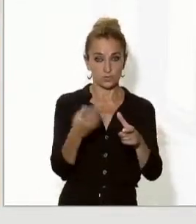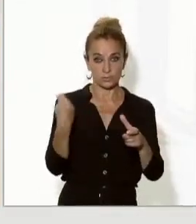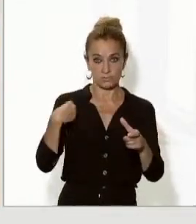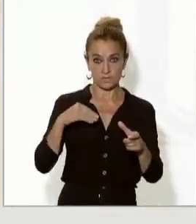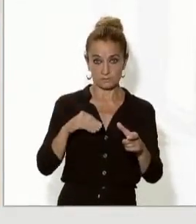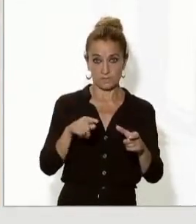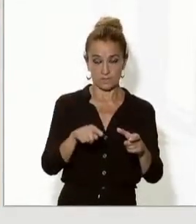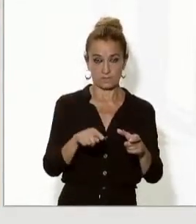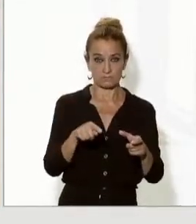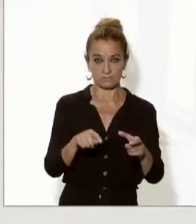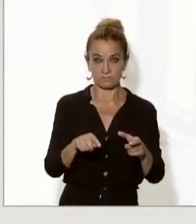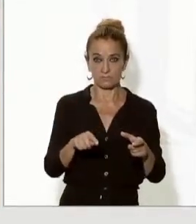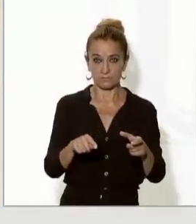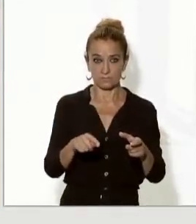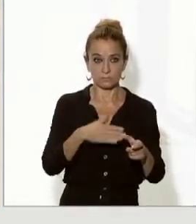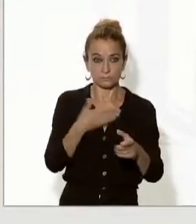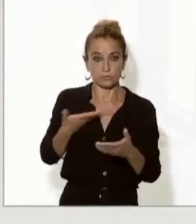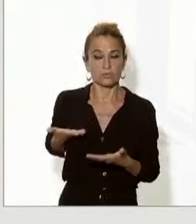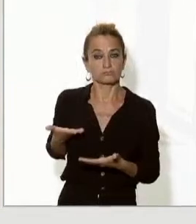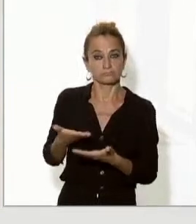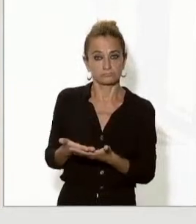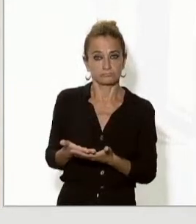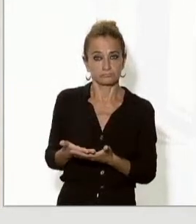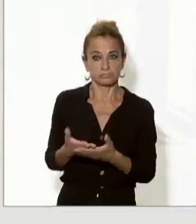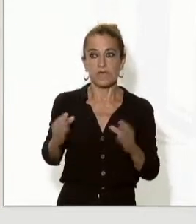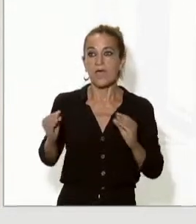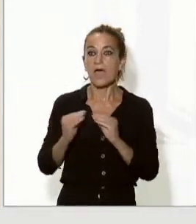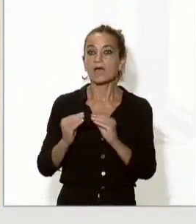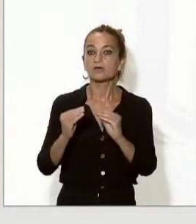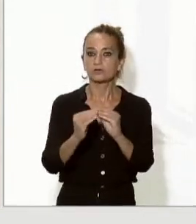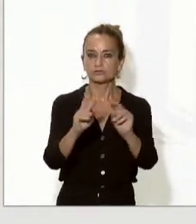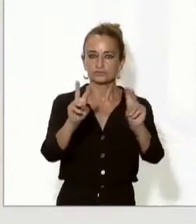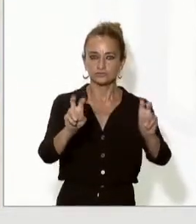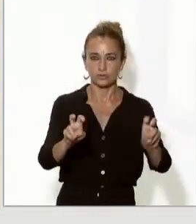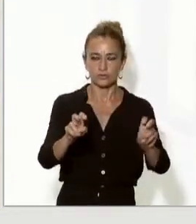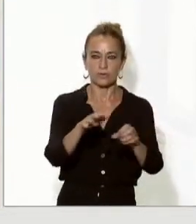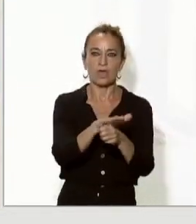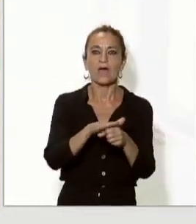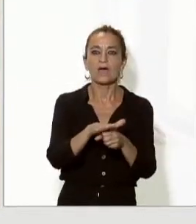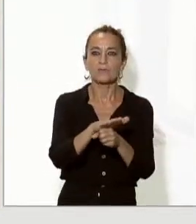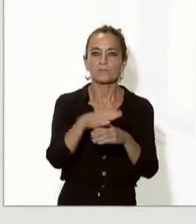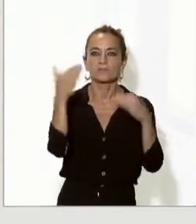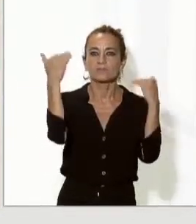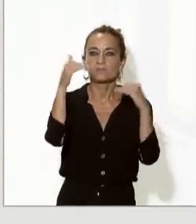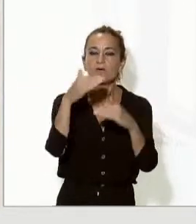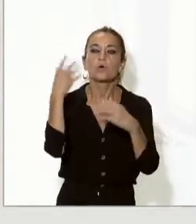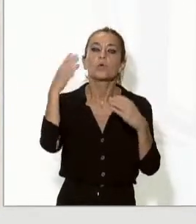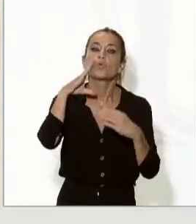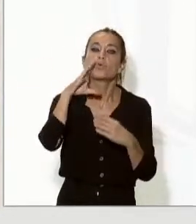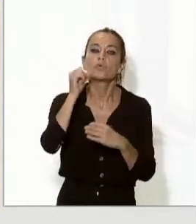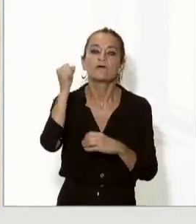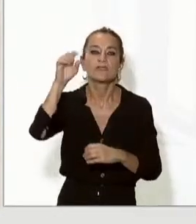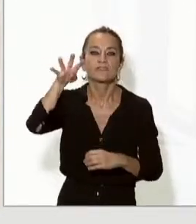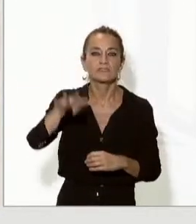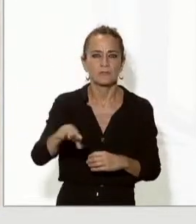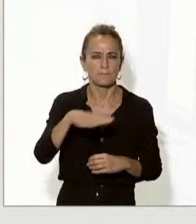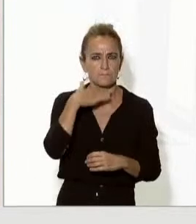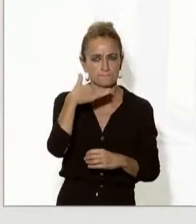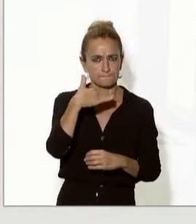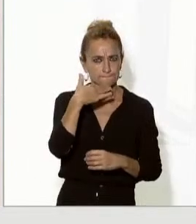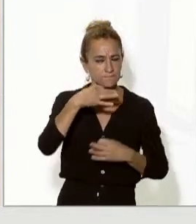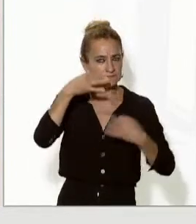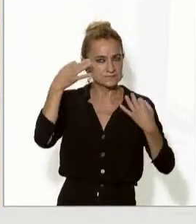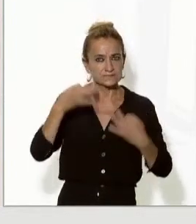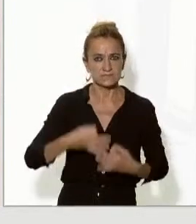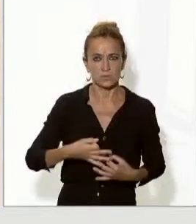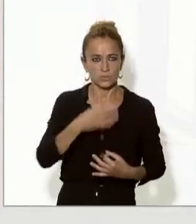puguem presentar-los nous acords. Pel que fa a l'àmbit de l'habitatge, el Govern de Catalunya està plenament compromès en la